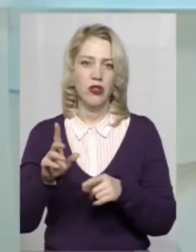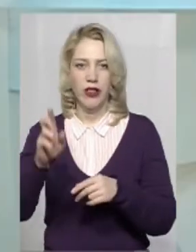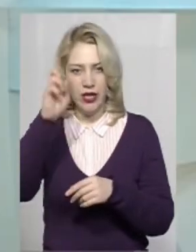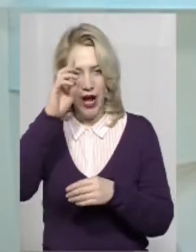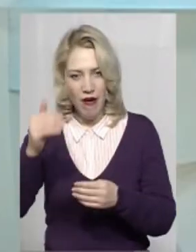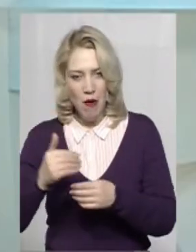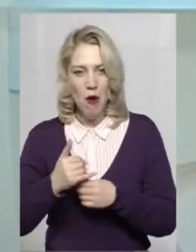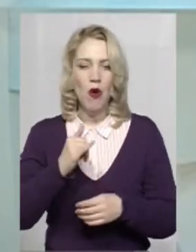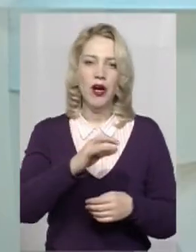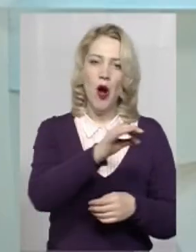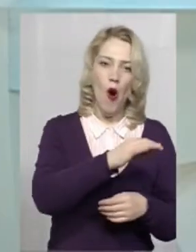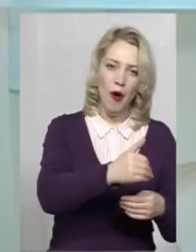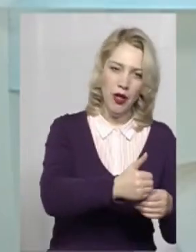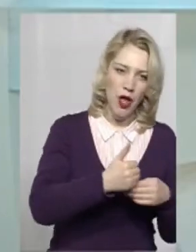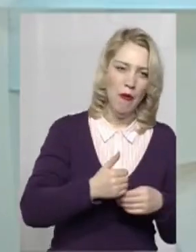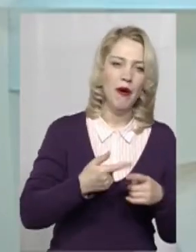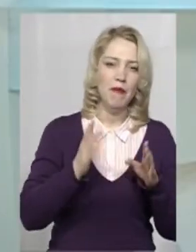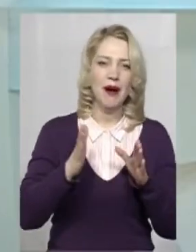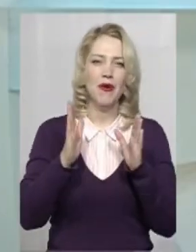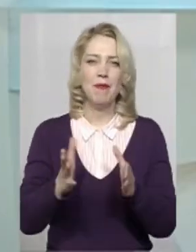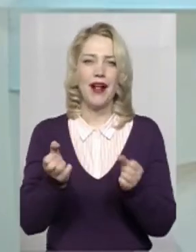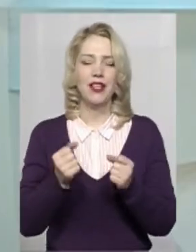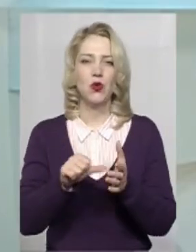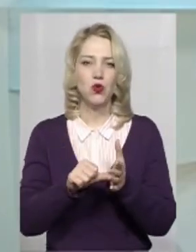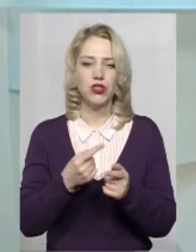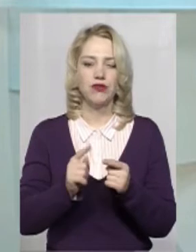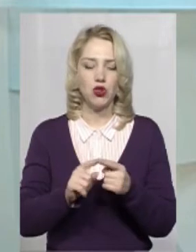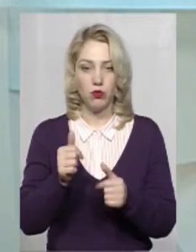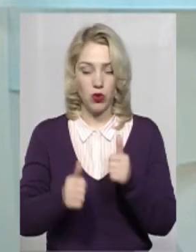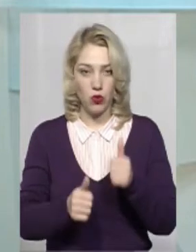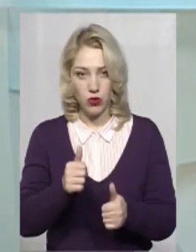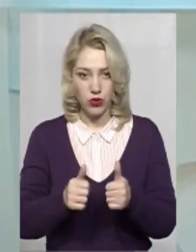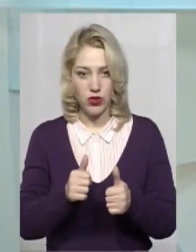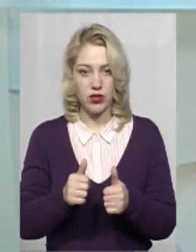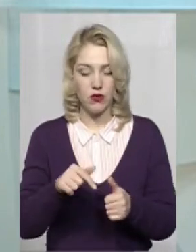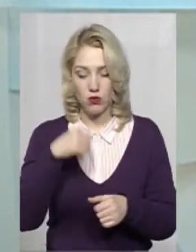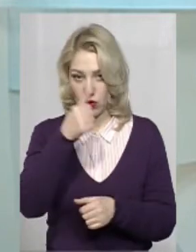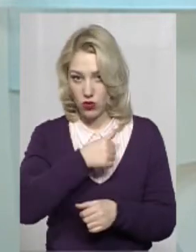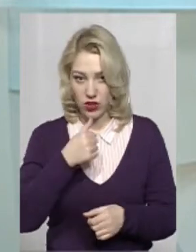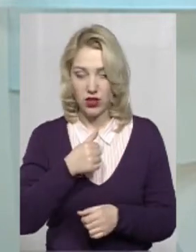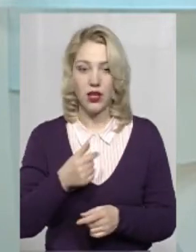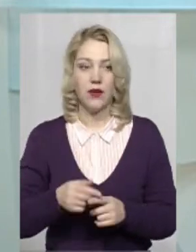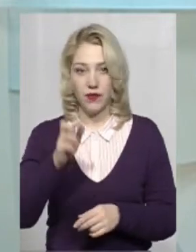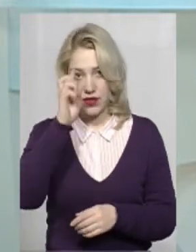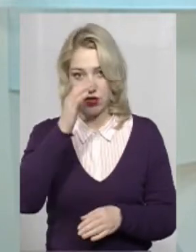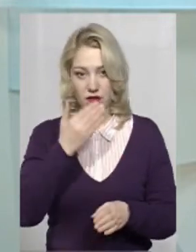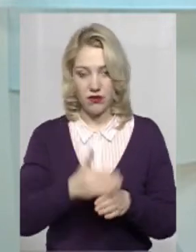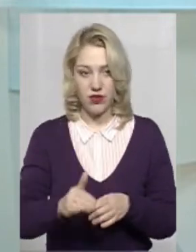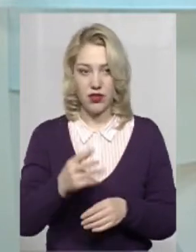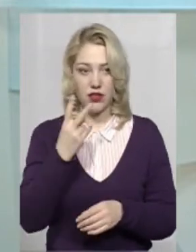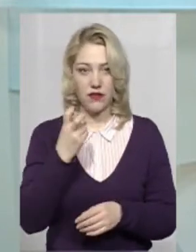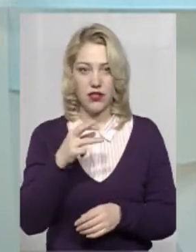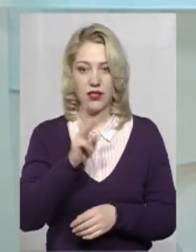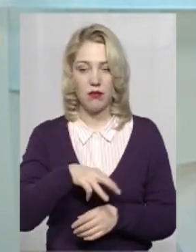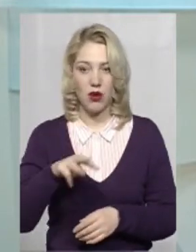допоможе, тому що ми плануємо брати участь в конкурсі в цьому році. На цей рік держава виділила знову